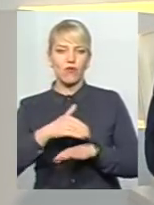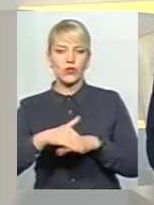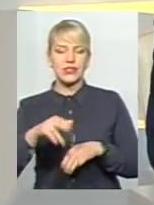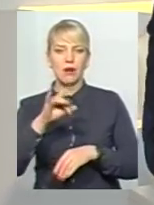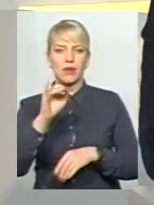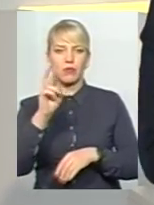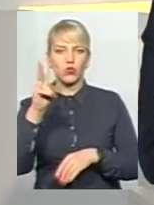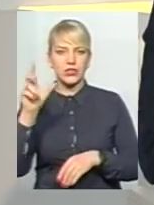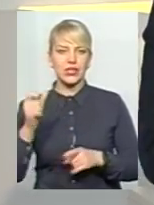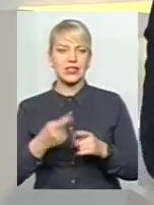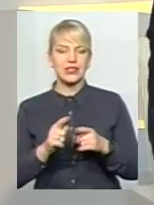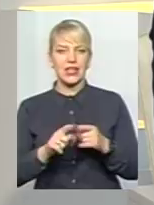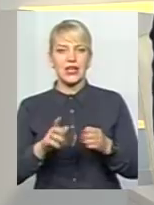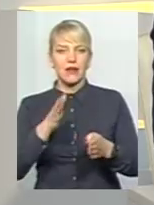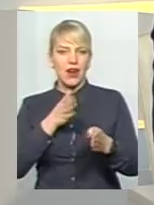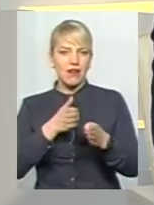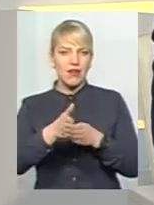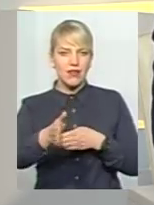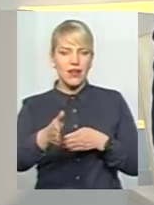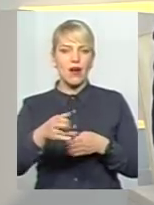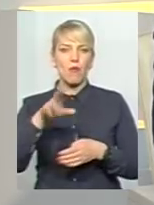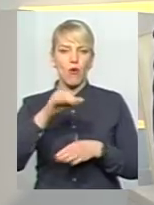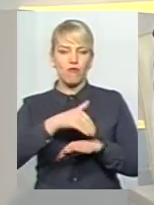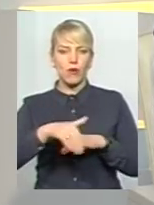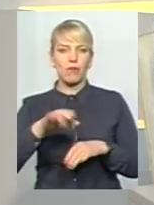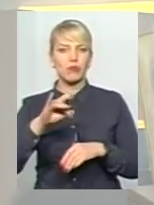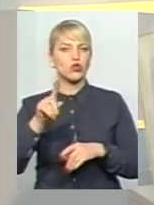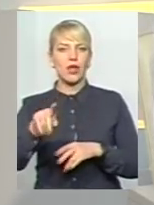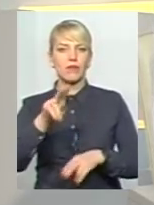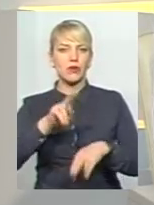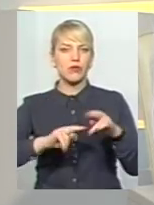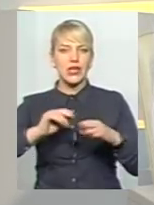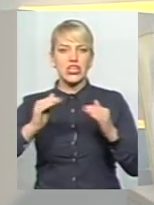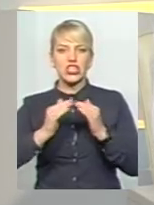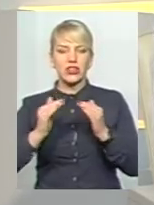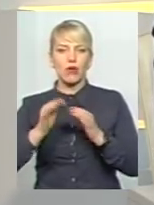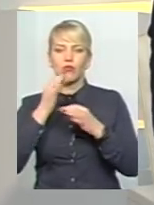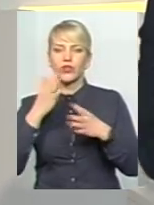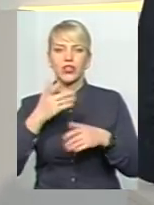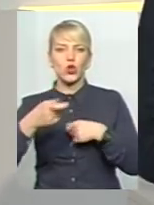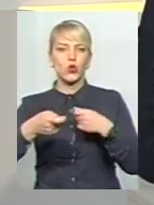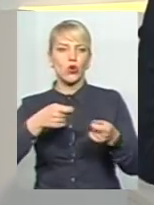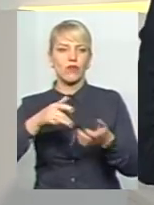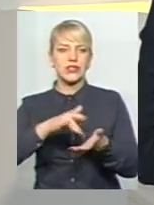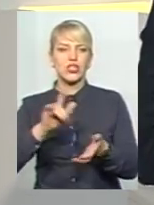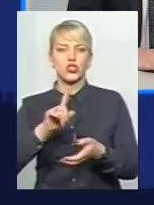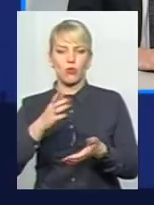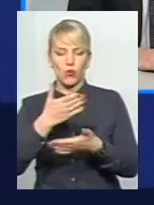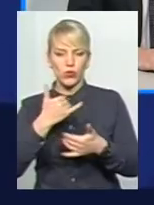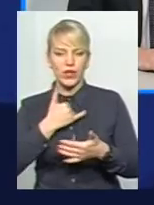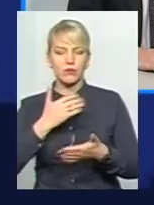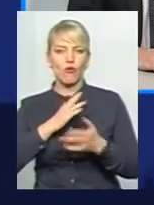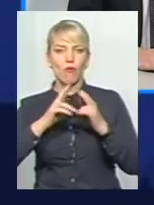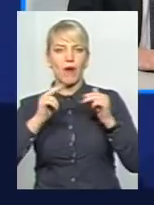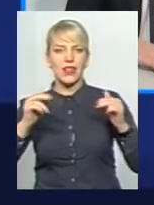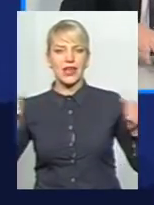лінія здовж Прибузької. Щоб там більше ніхто не будував житла, будь-яких там торгових центрів, а щоб ми мали палац спорту на 2